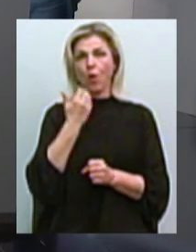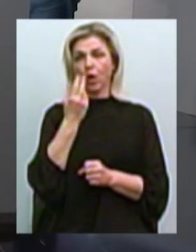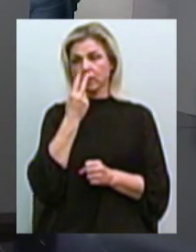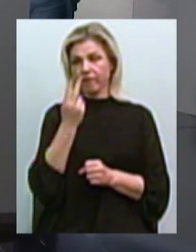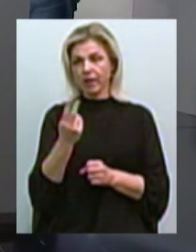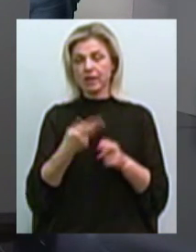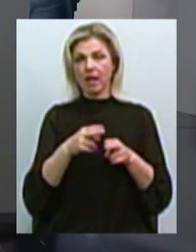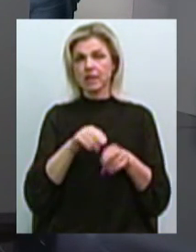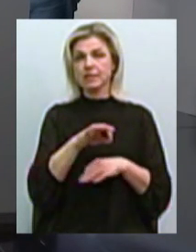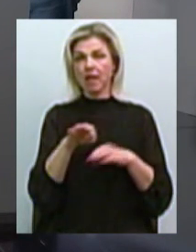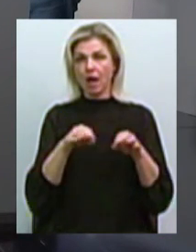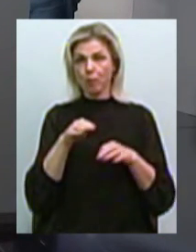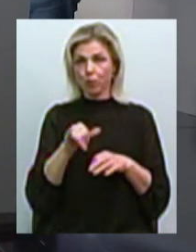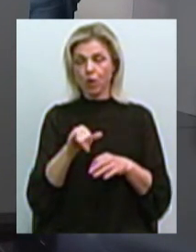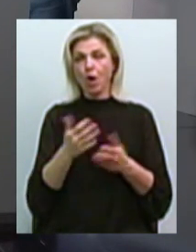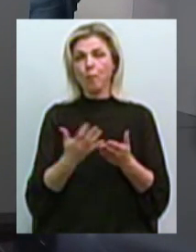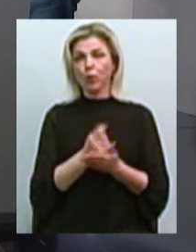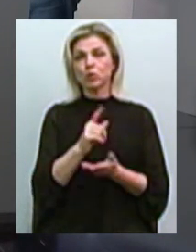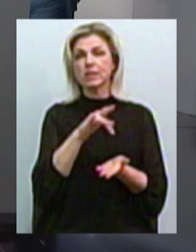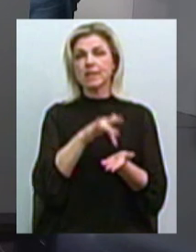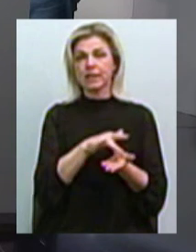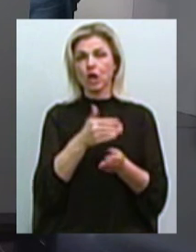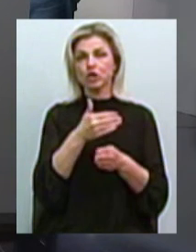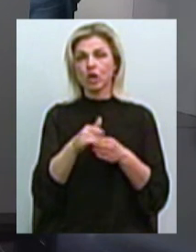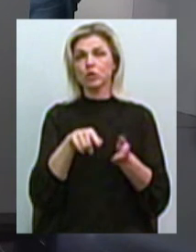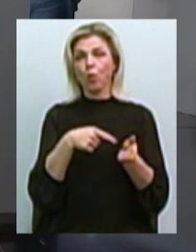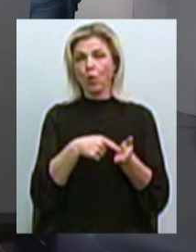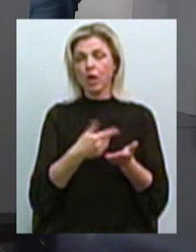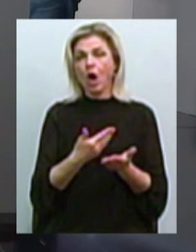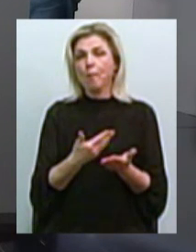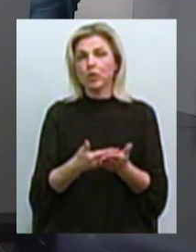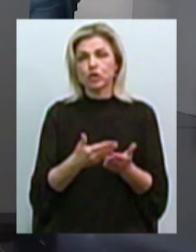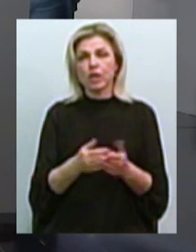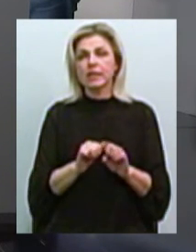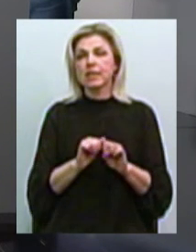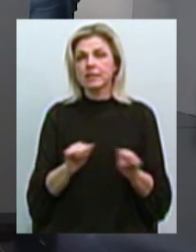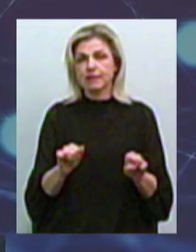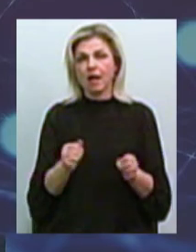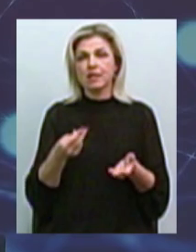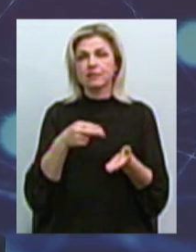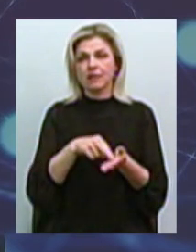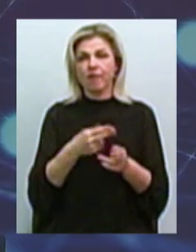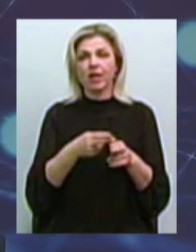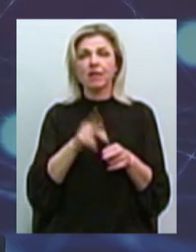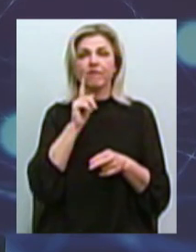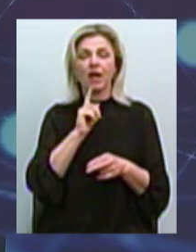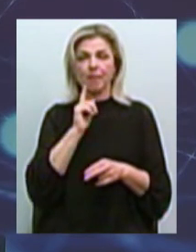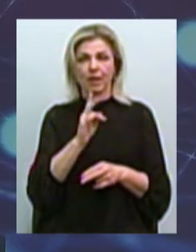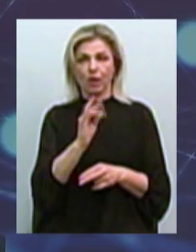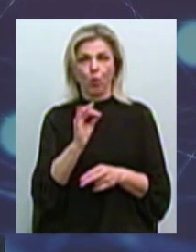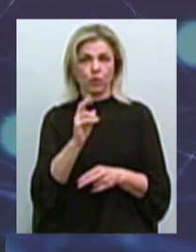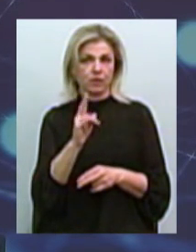цю схему, получается, що в центральній части міста почти нигде нинезя ставити ці временні сооруження. тому